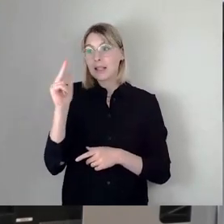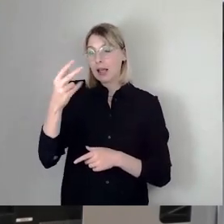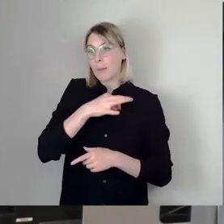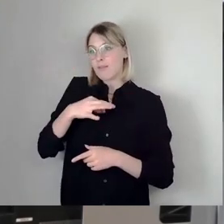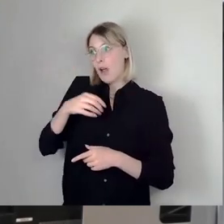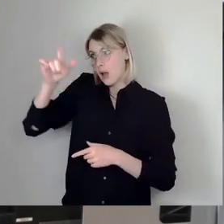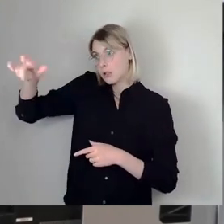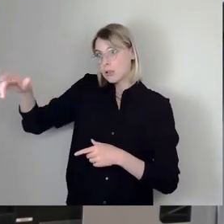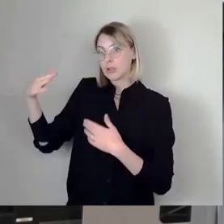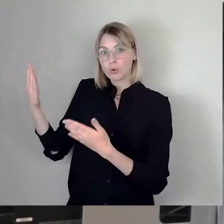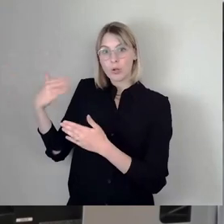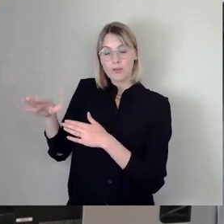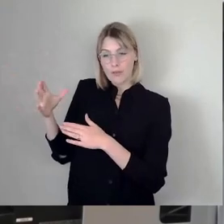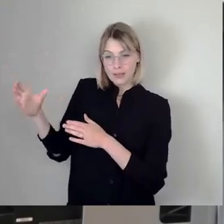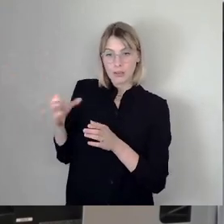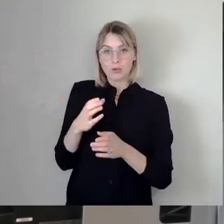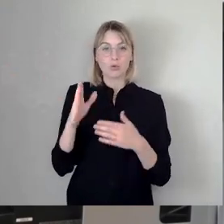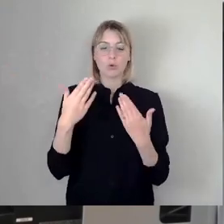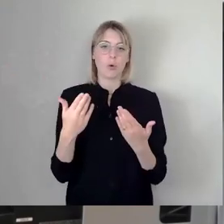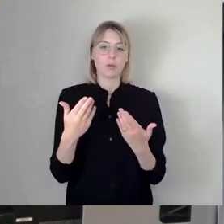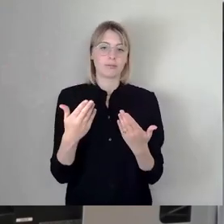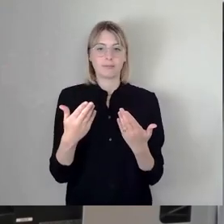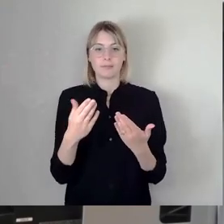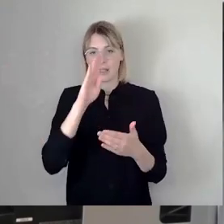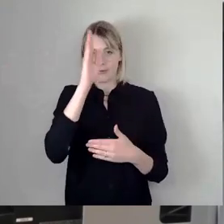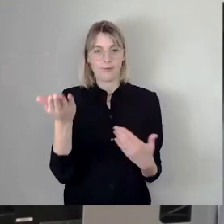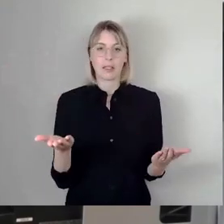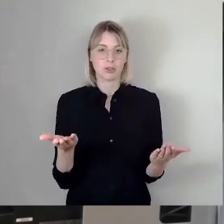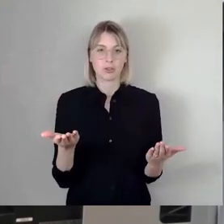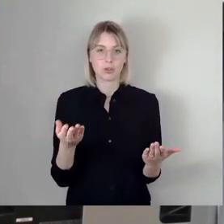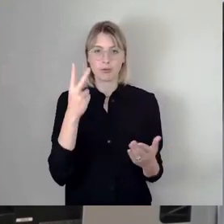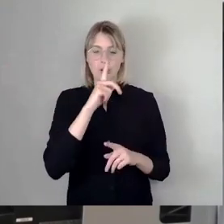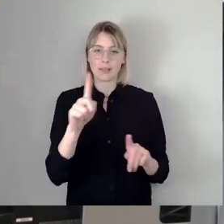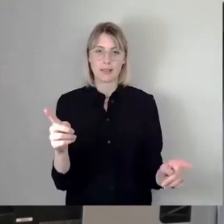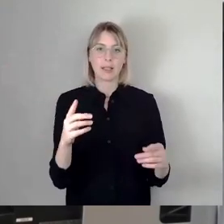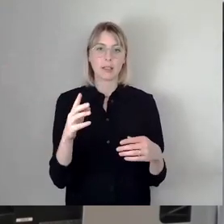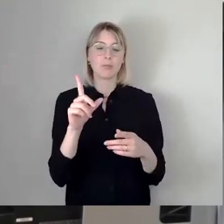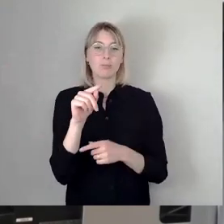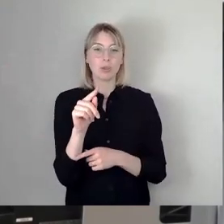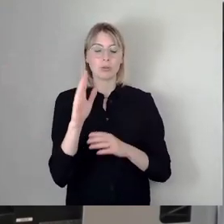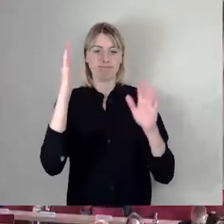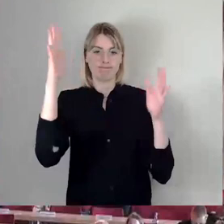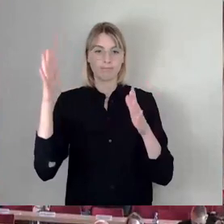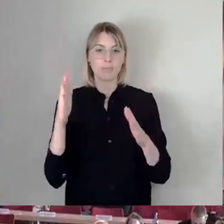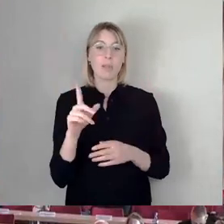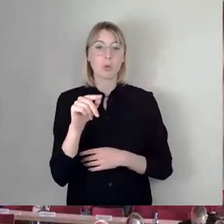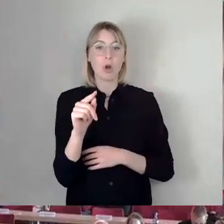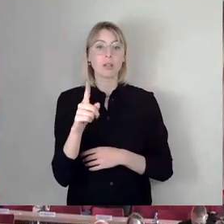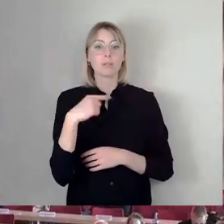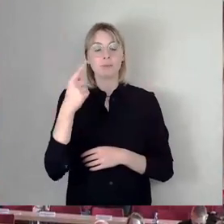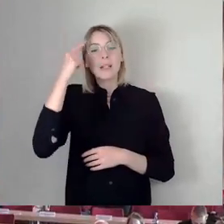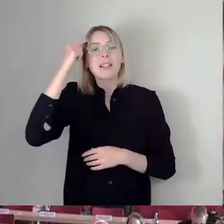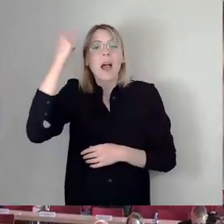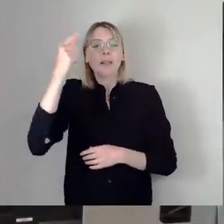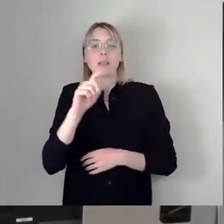meines Erachtens unseriös. Und wir würden uns praktisch das Eigentum, das geistige Eigentum dieser